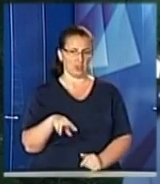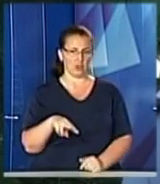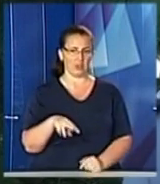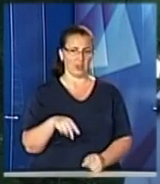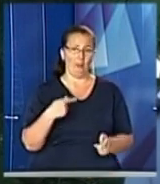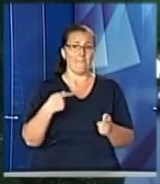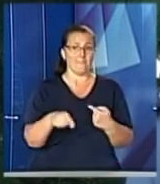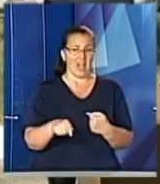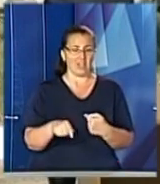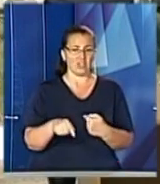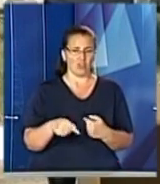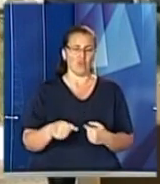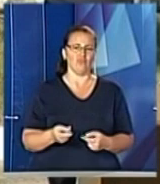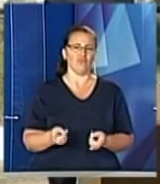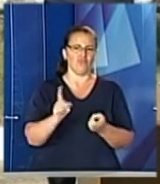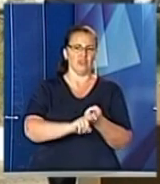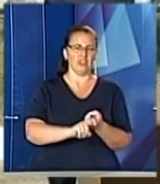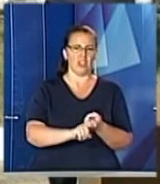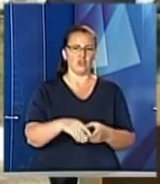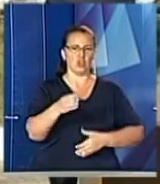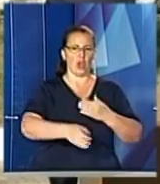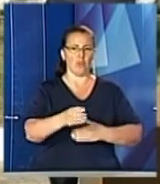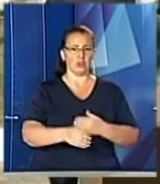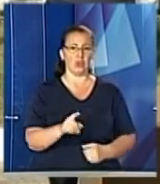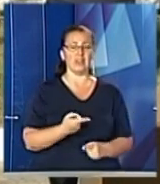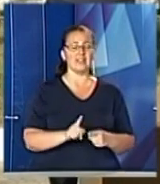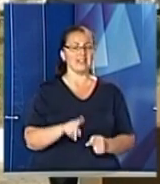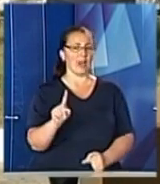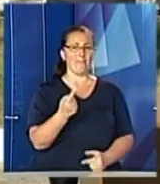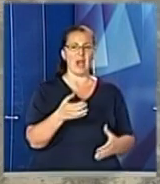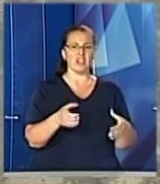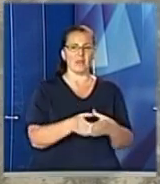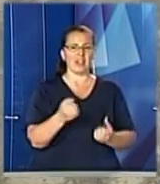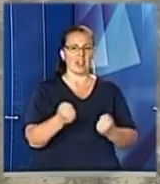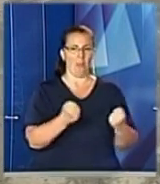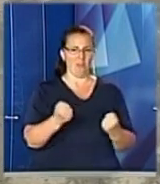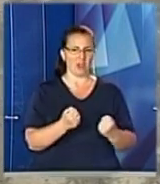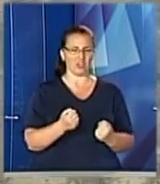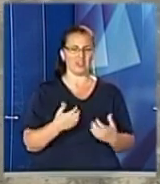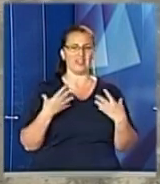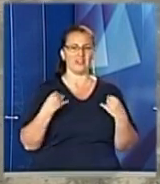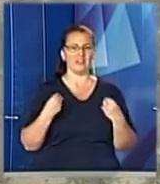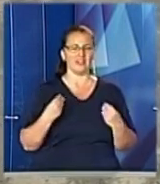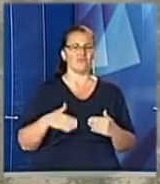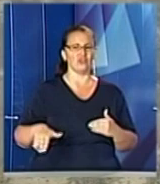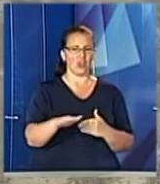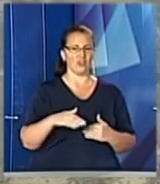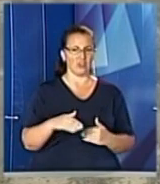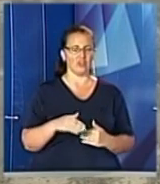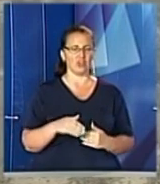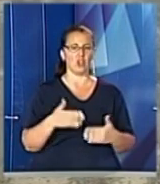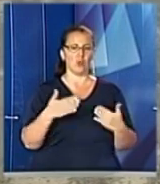відключається двигун внутрішнього згоряння. До слова, це лише перша партія позашляховиків для Львівщини. В поліції вже анонсували черговий